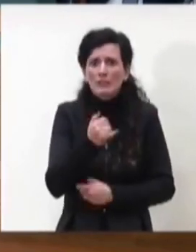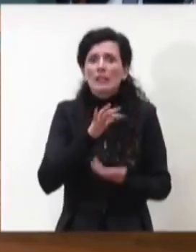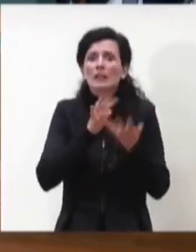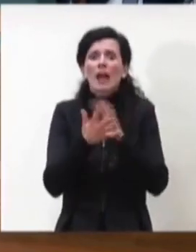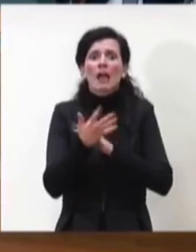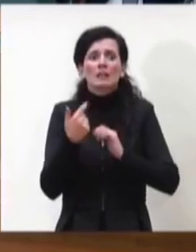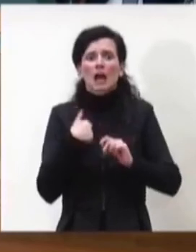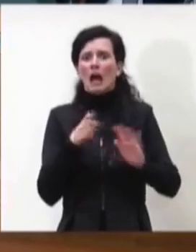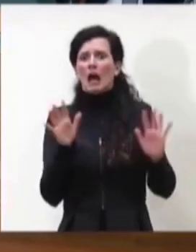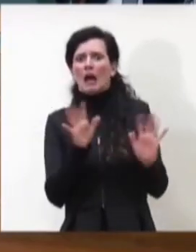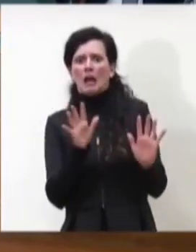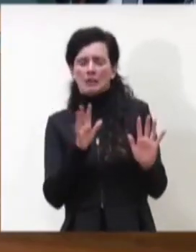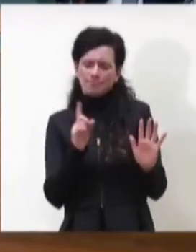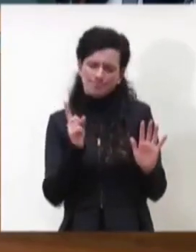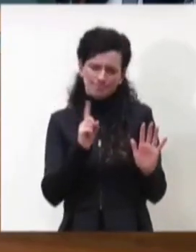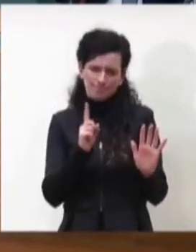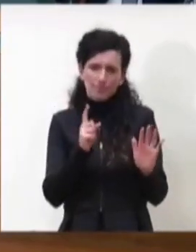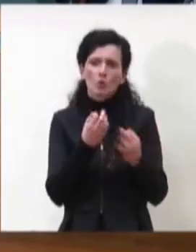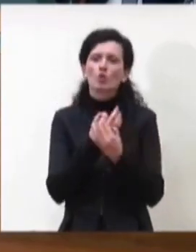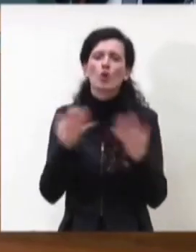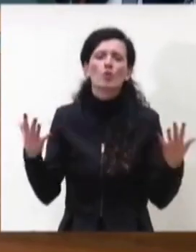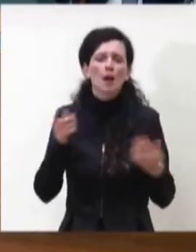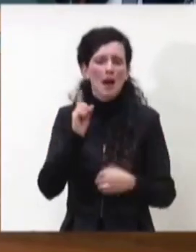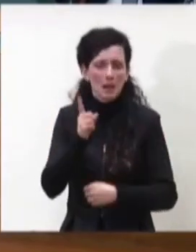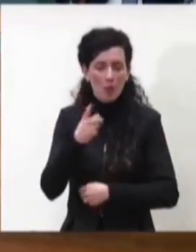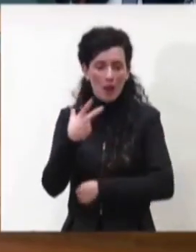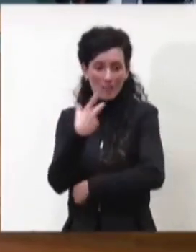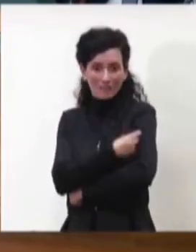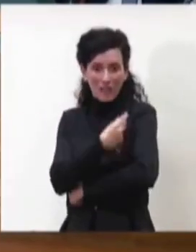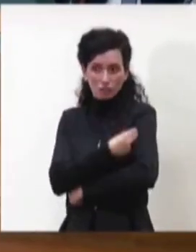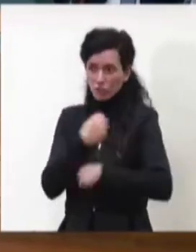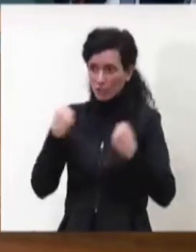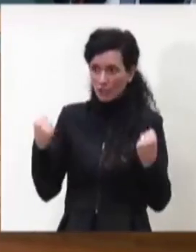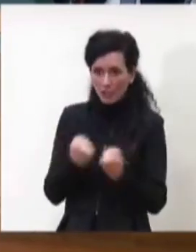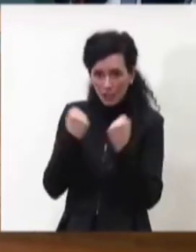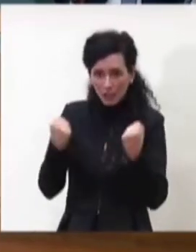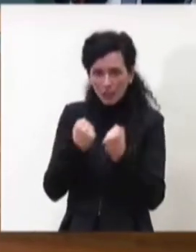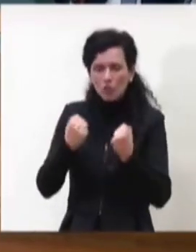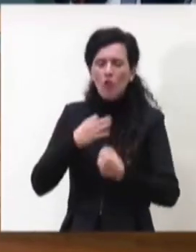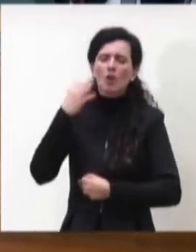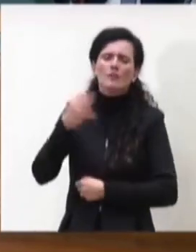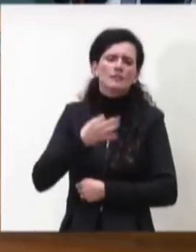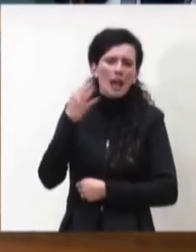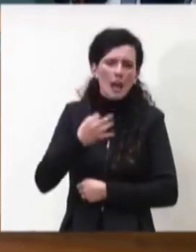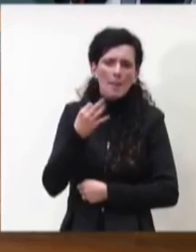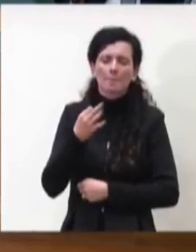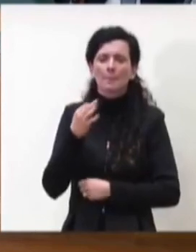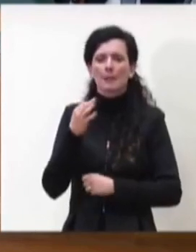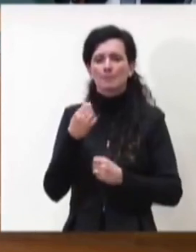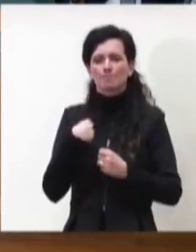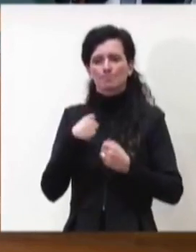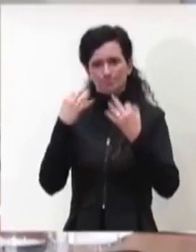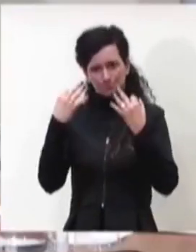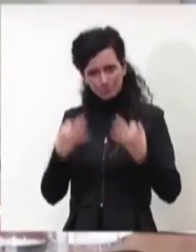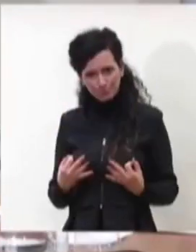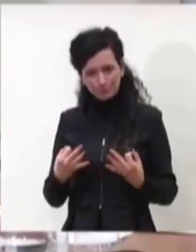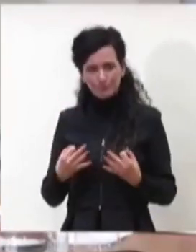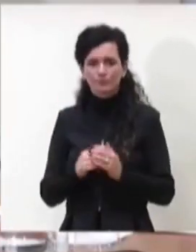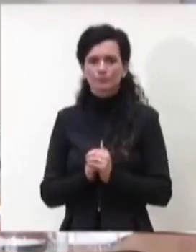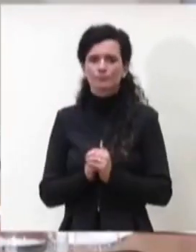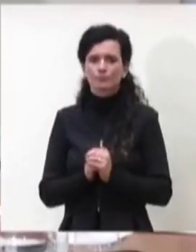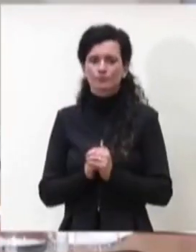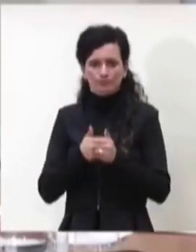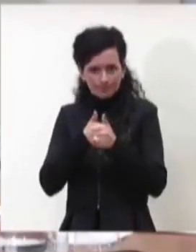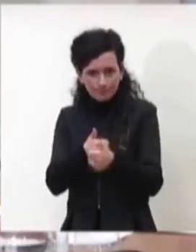in una campagna vaccinale è sempre bene essere molto rigorosi programmare e